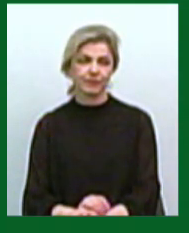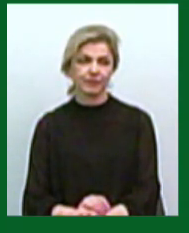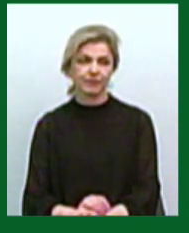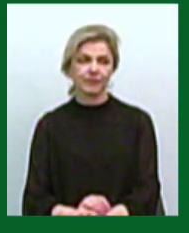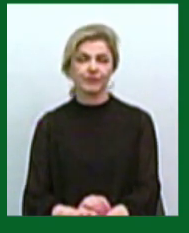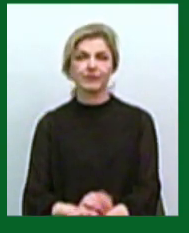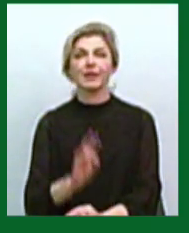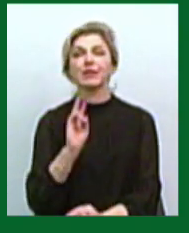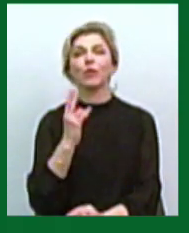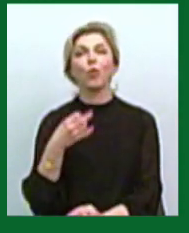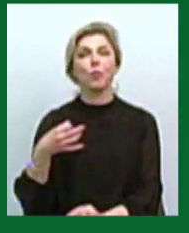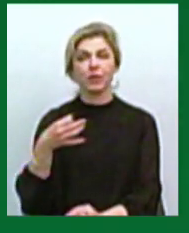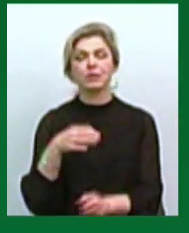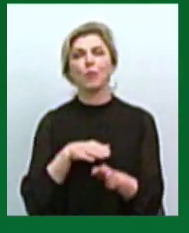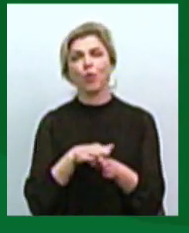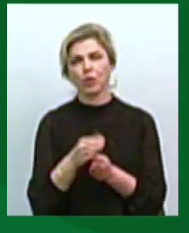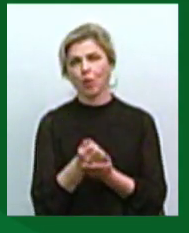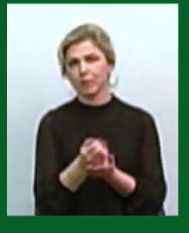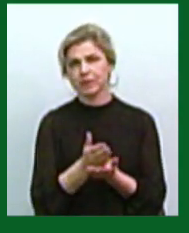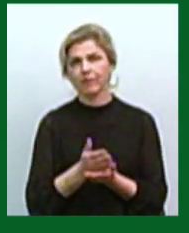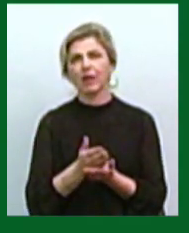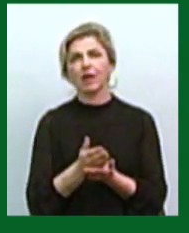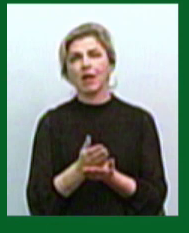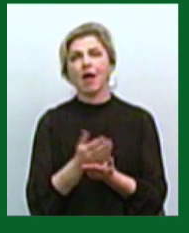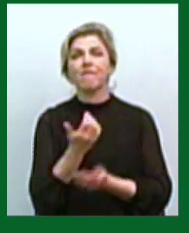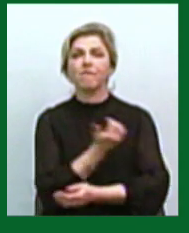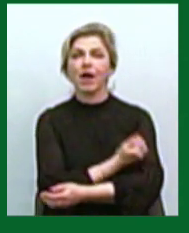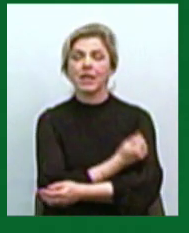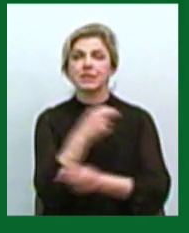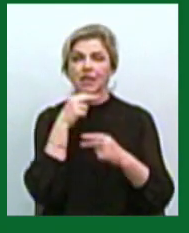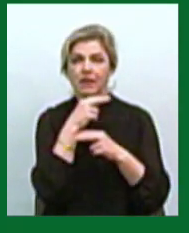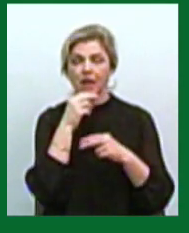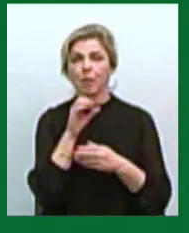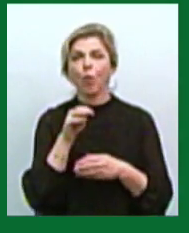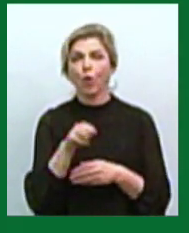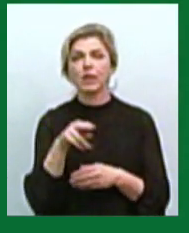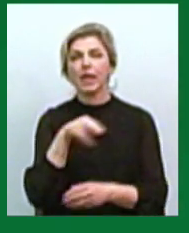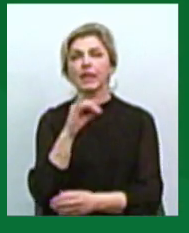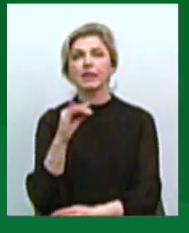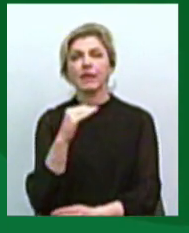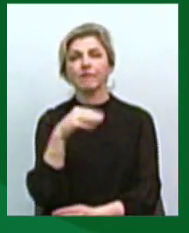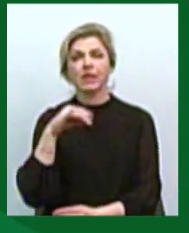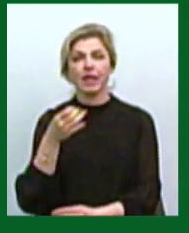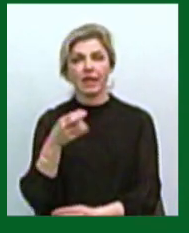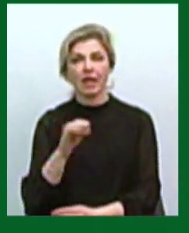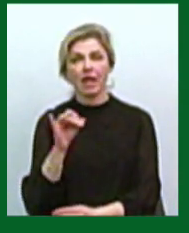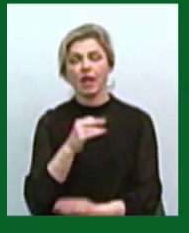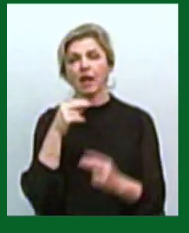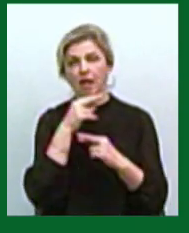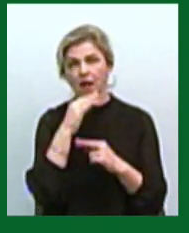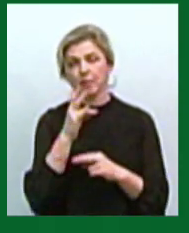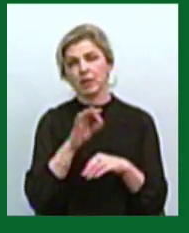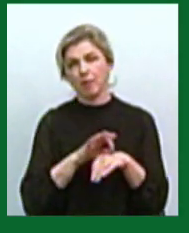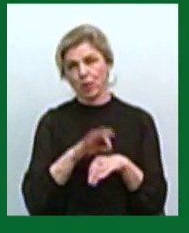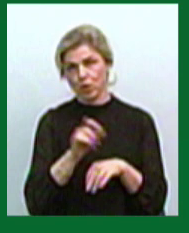Миколаївська область повністю забезпечена як вакцинами від дифтерії, так і ліками на випадок захворювання громадян. Про